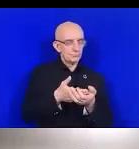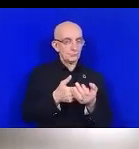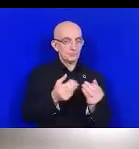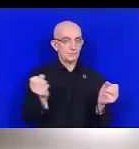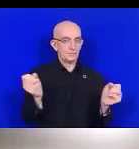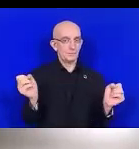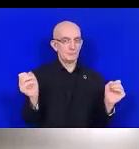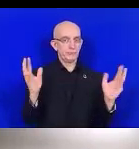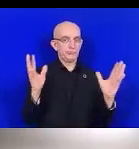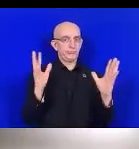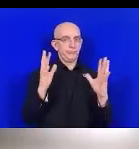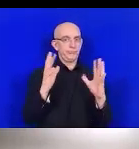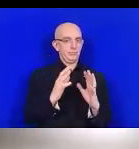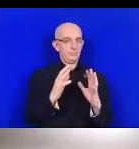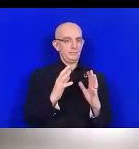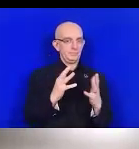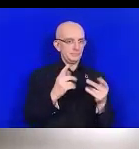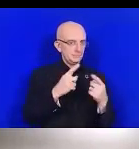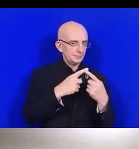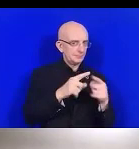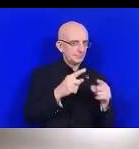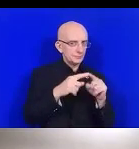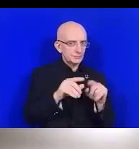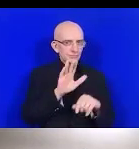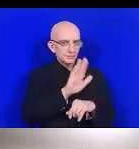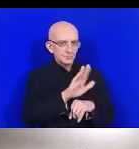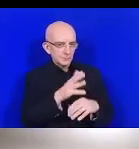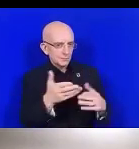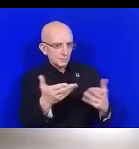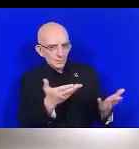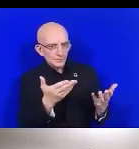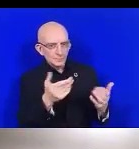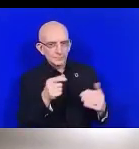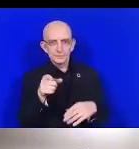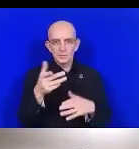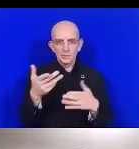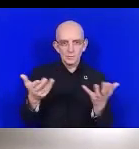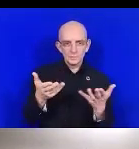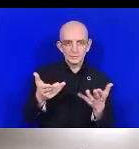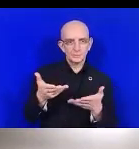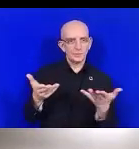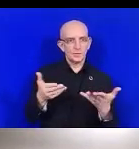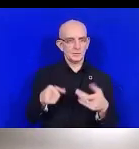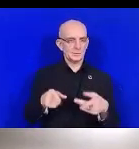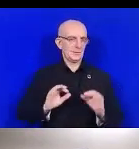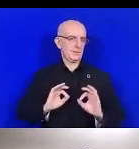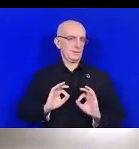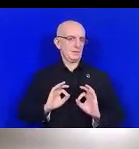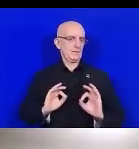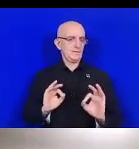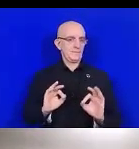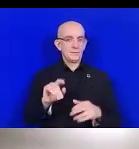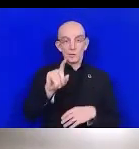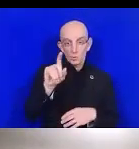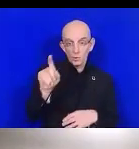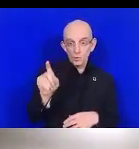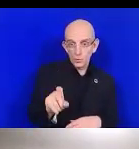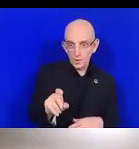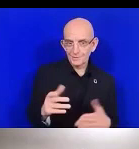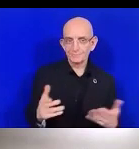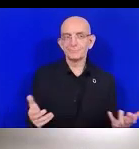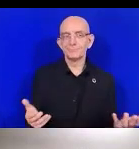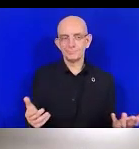Et nous avons vraiment apprécié cela parce que cela nous a aidé à rassembler différents points de vue.